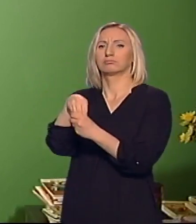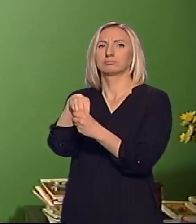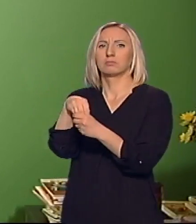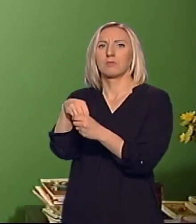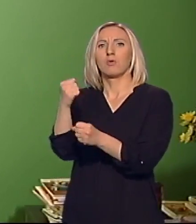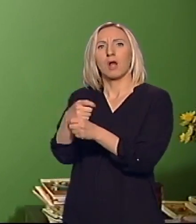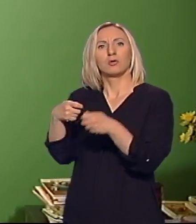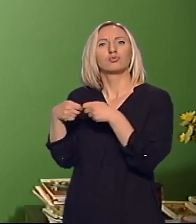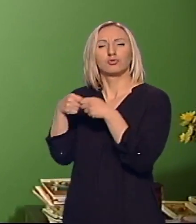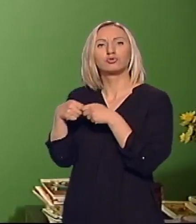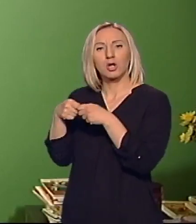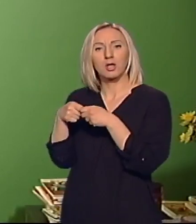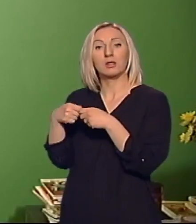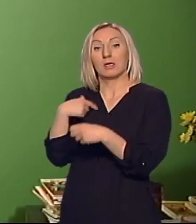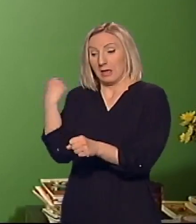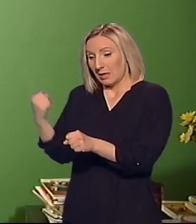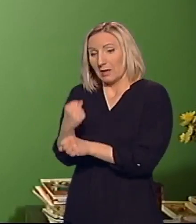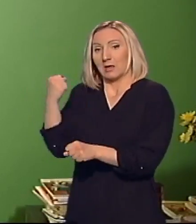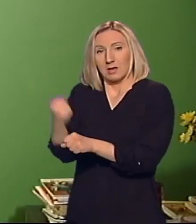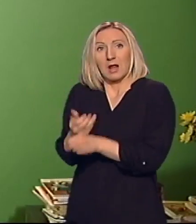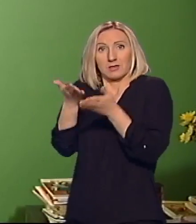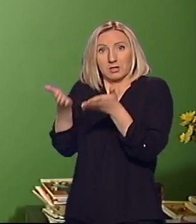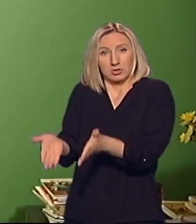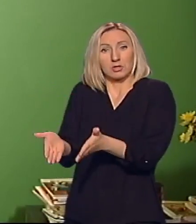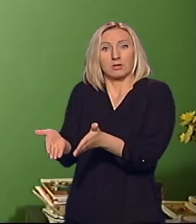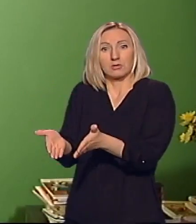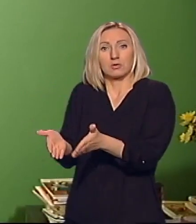druženja i prosto negde radeći na tome, da kažem,